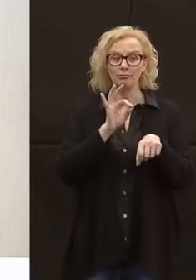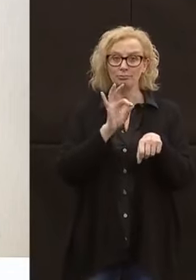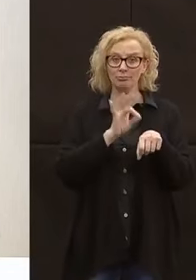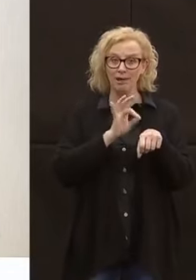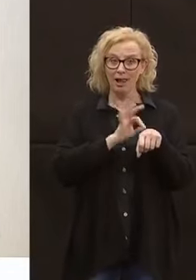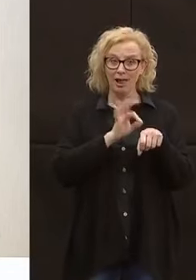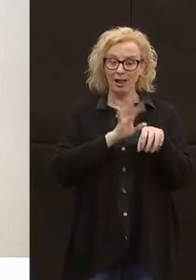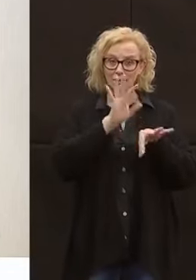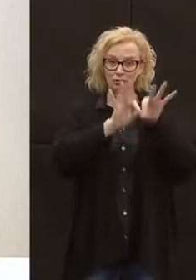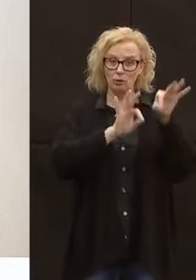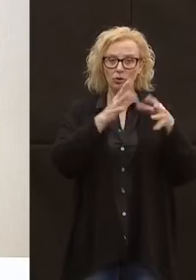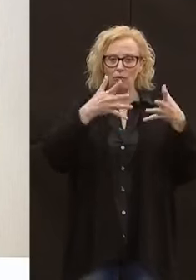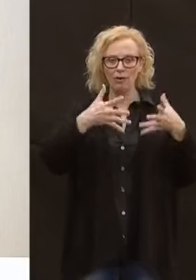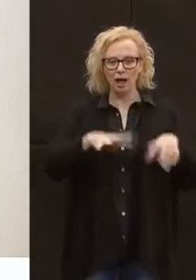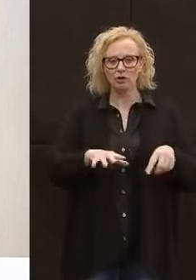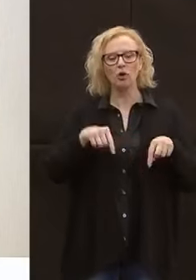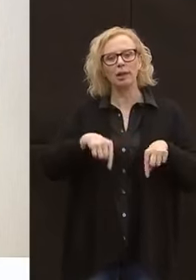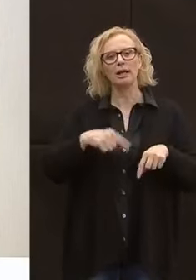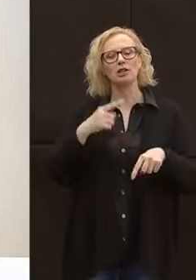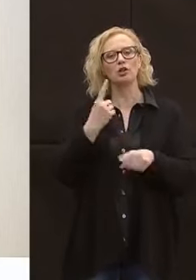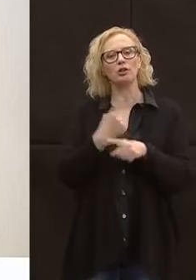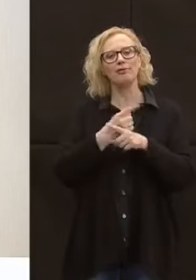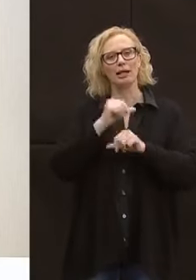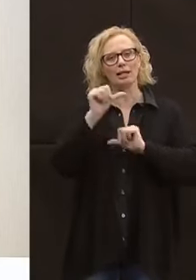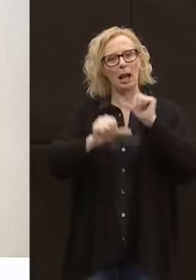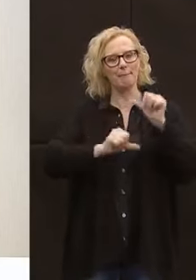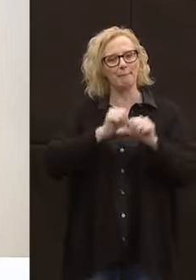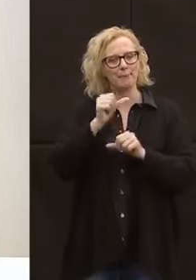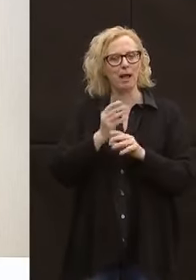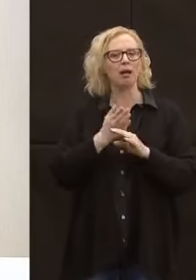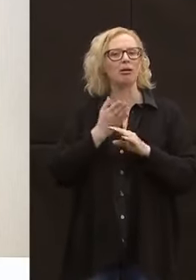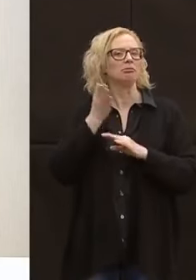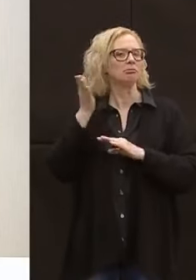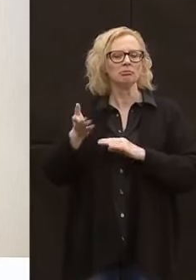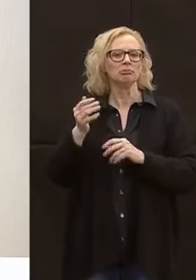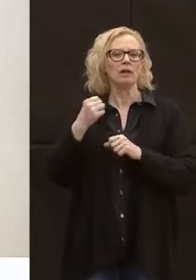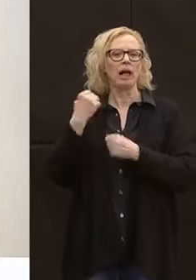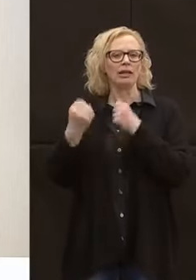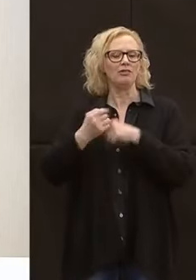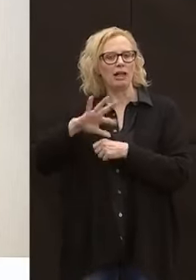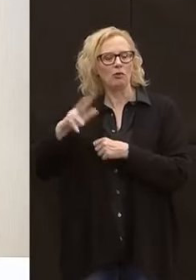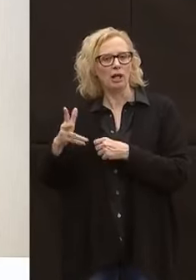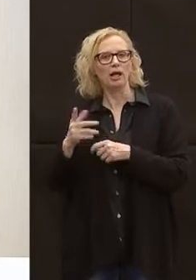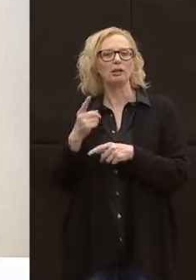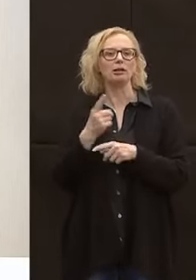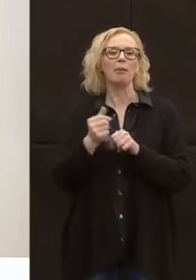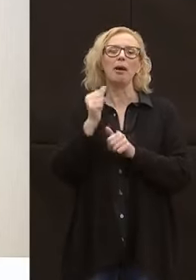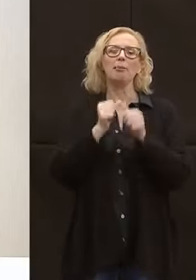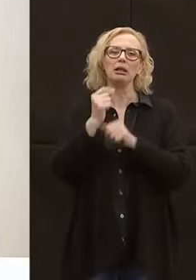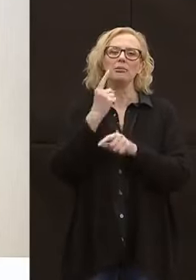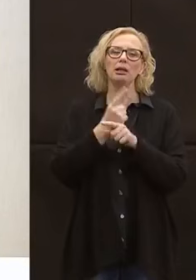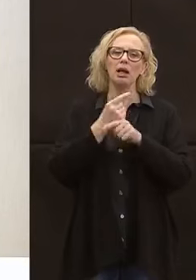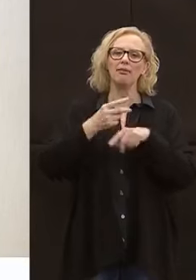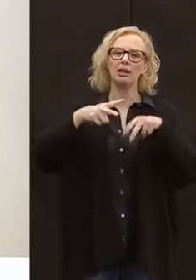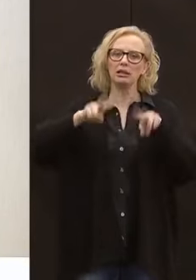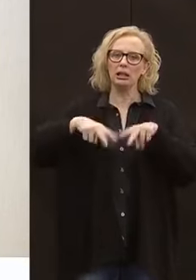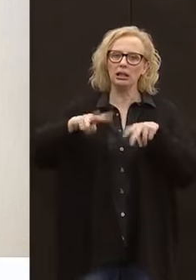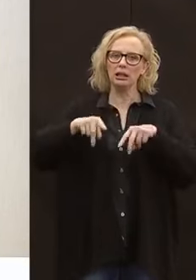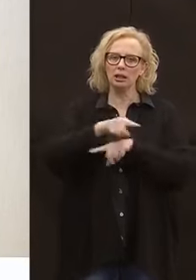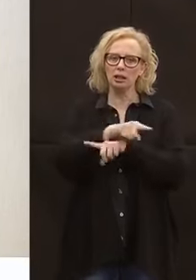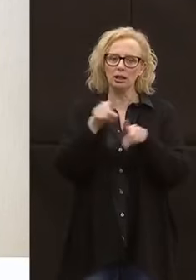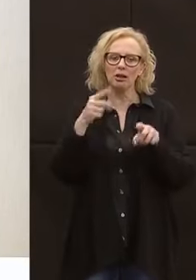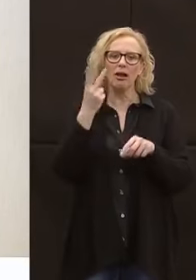adesso deve andare a fare un'attività cosiddetta pulita, non più da Covid e quindi deve essere fatto uno screening sulle loro